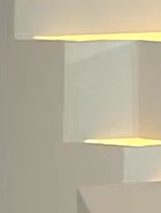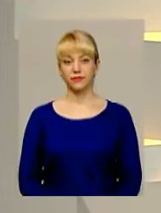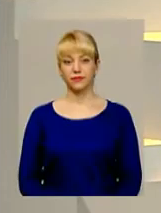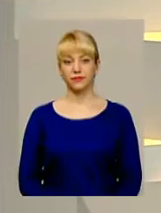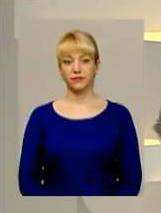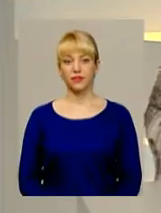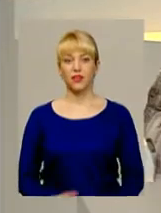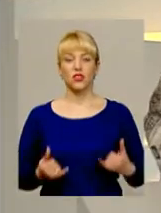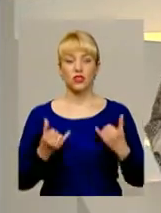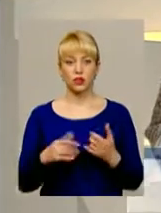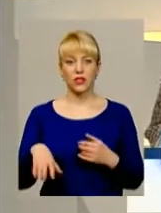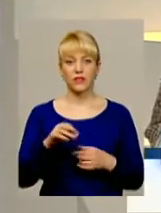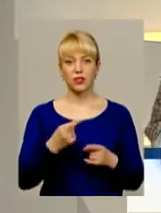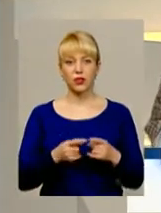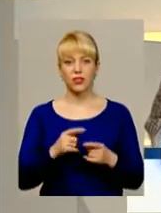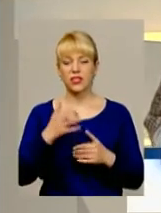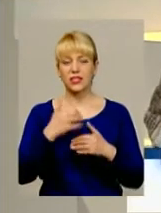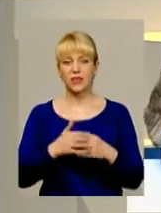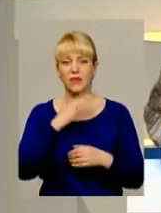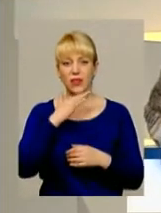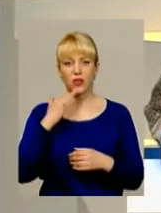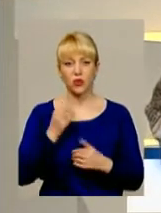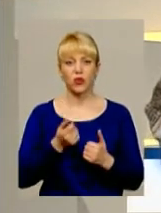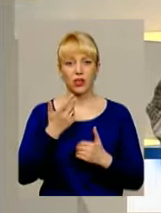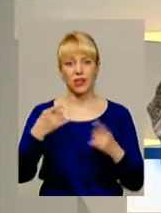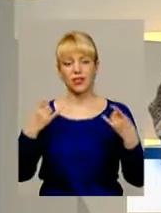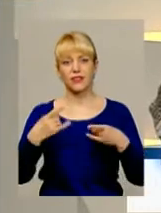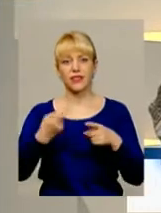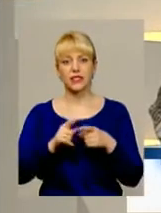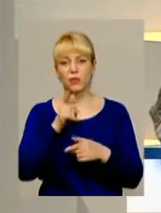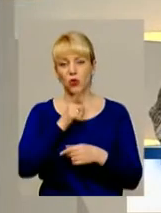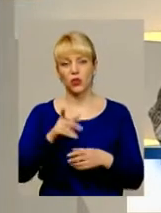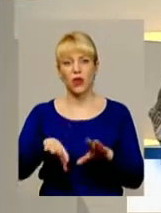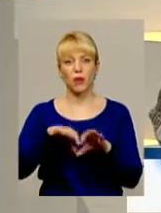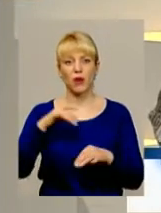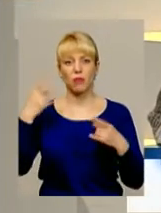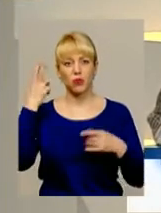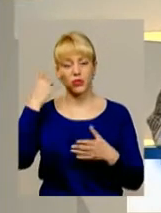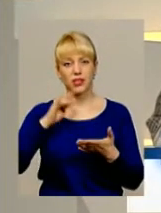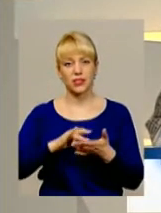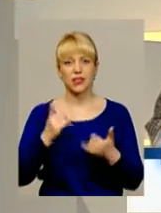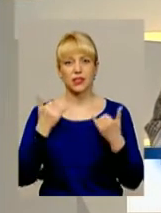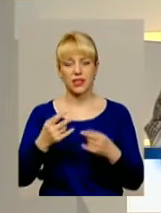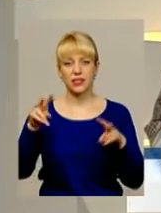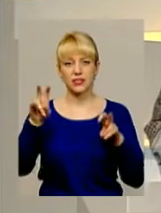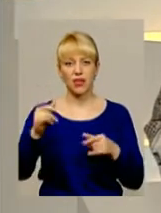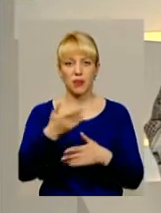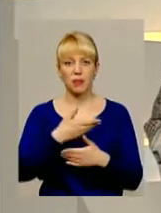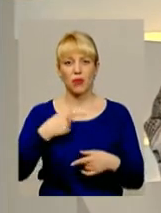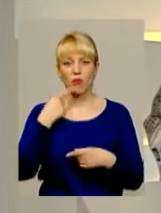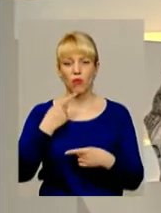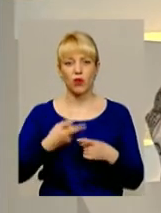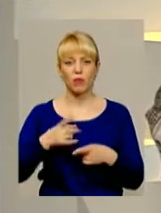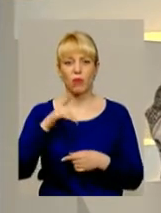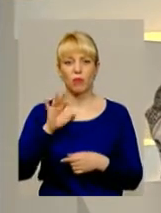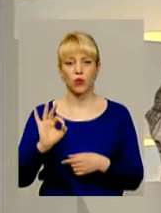Мої шанування усім, хто серед чималої кількості телеканалів у цій порі обрав саме поділля-центр на часі тема. І нині ми говоримо